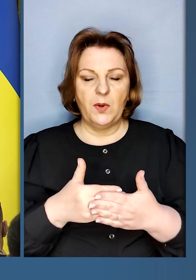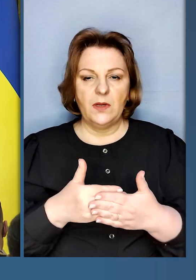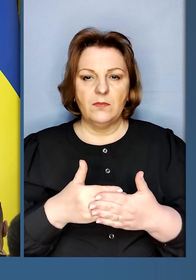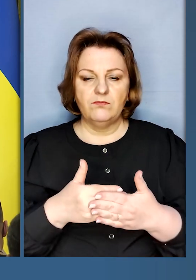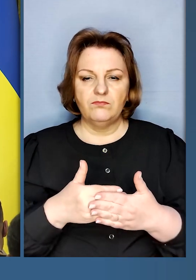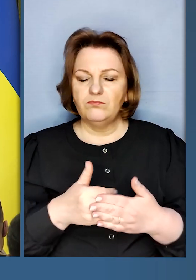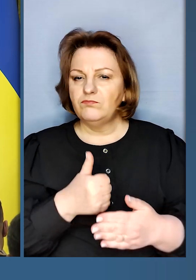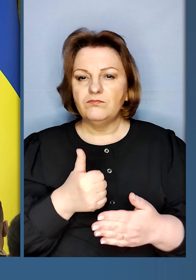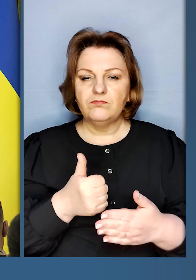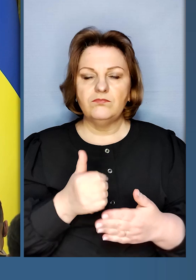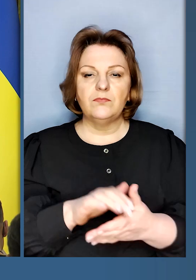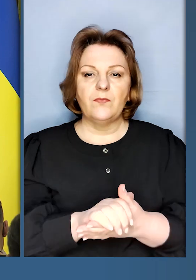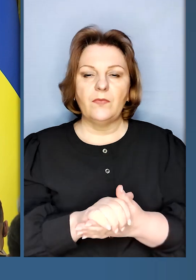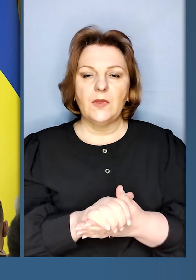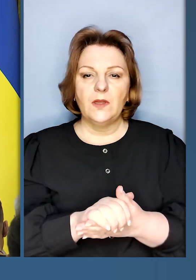наприклад,